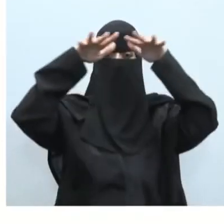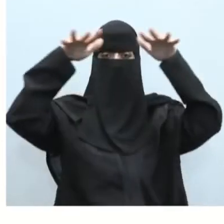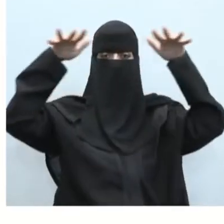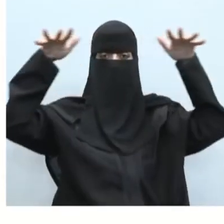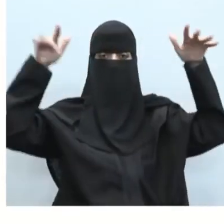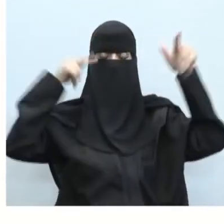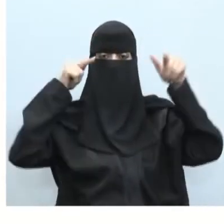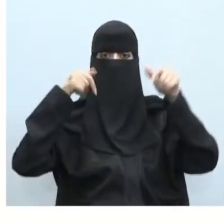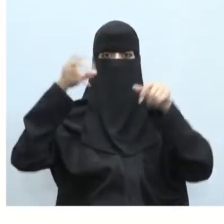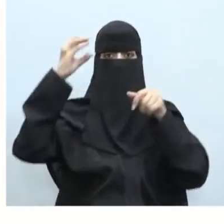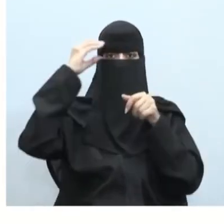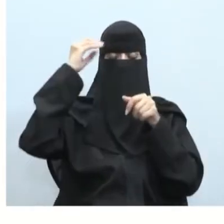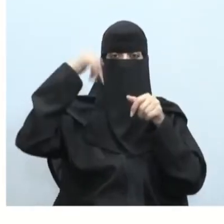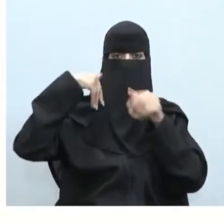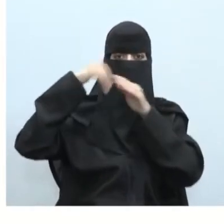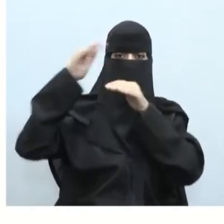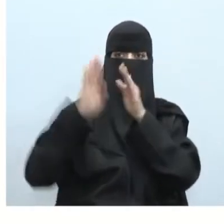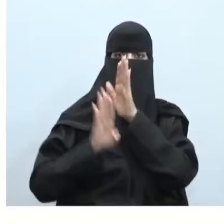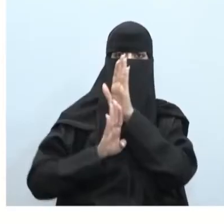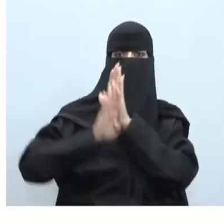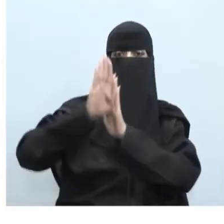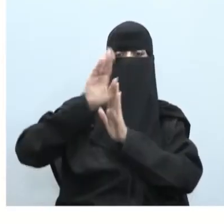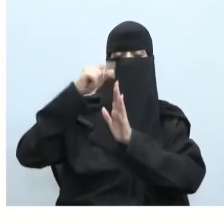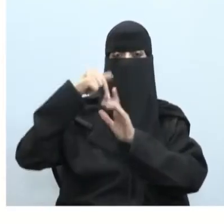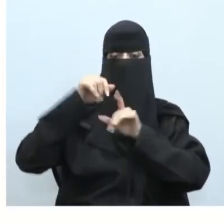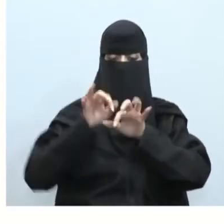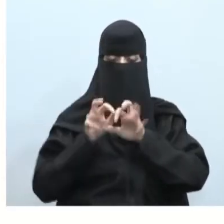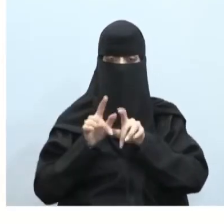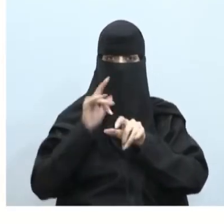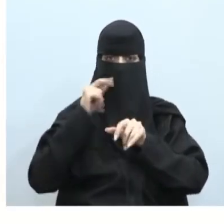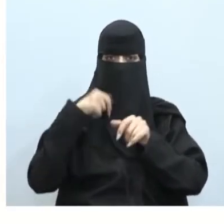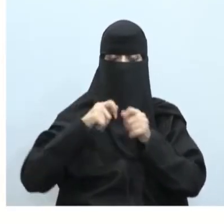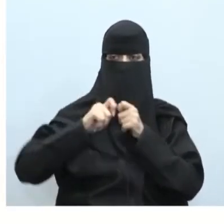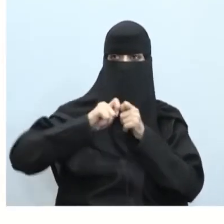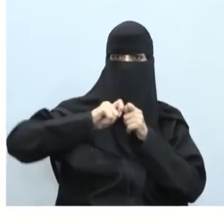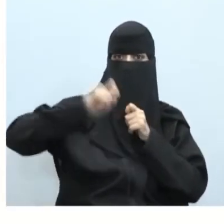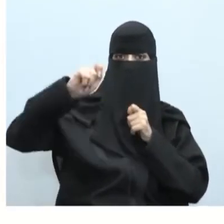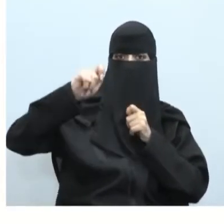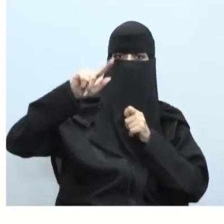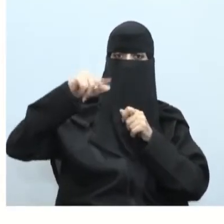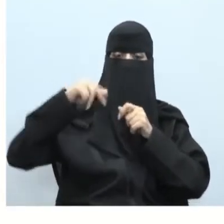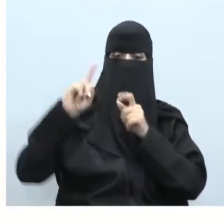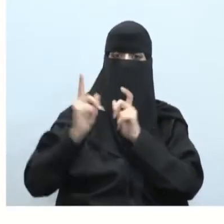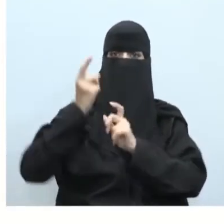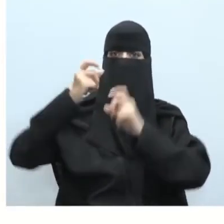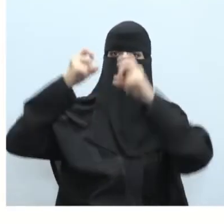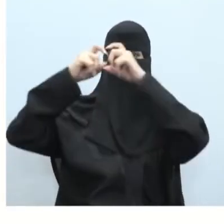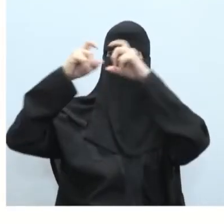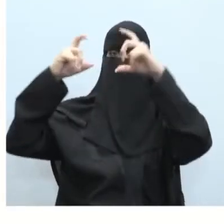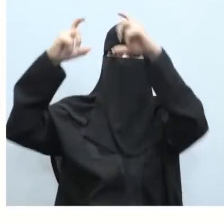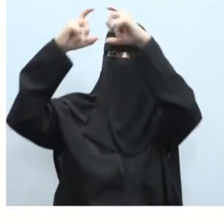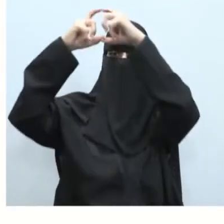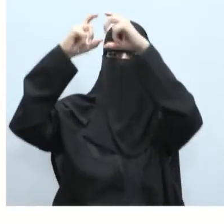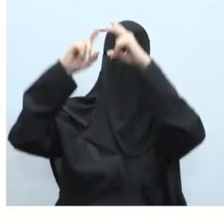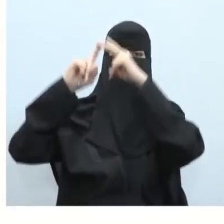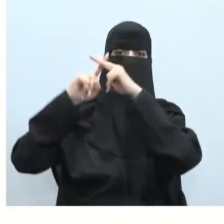الفضاء والتقدم التكنولوجي فقامت بإطلاق هذا القمر الصناعي